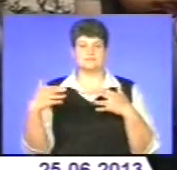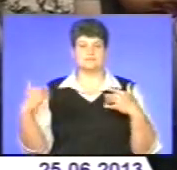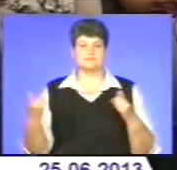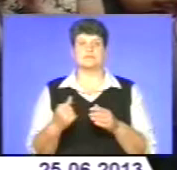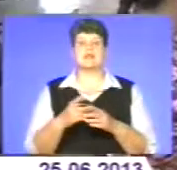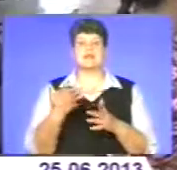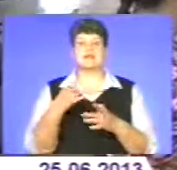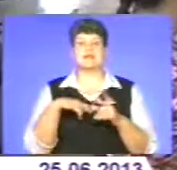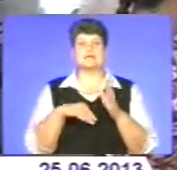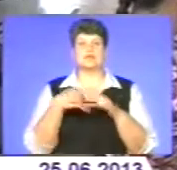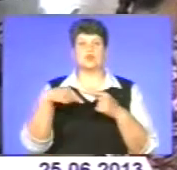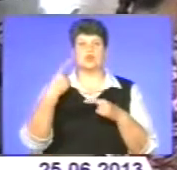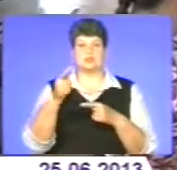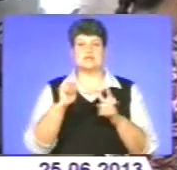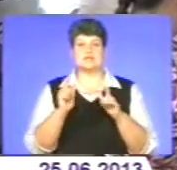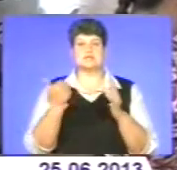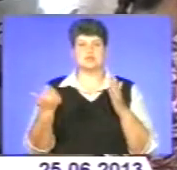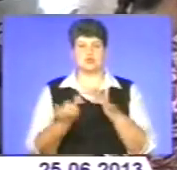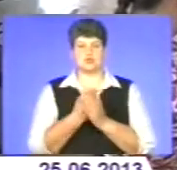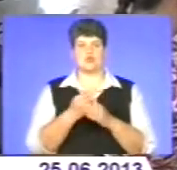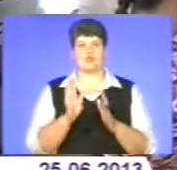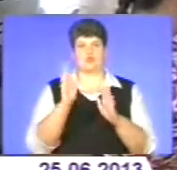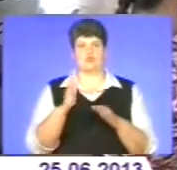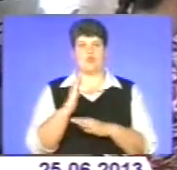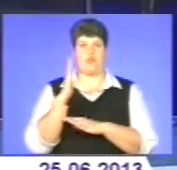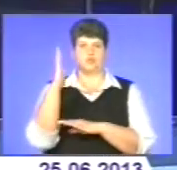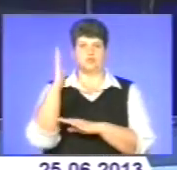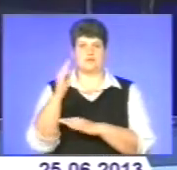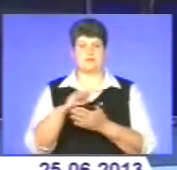Верховної Ради цей законопроект знову винесуть на голосування.